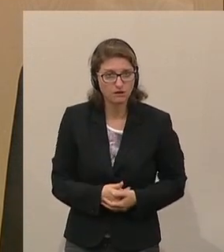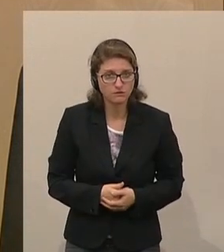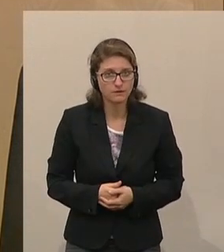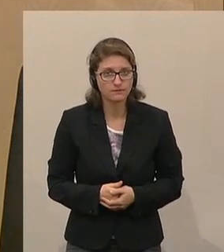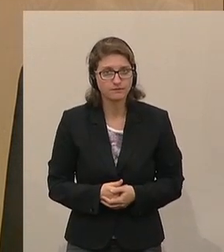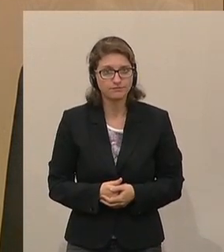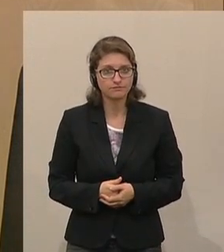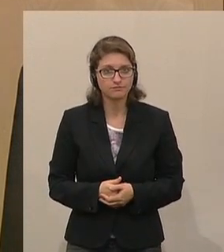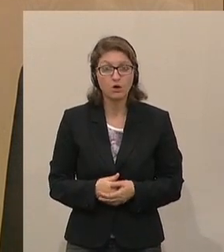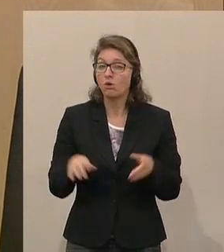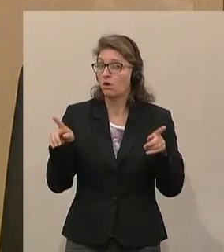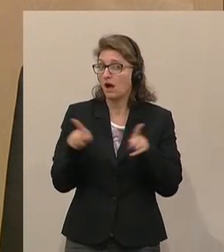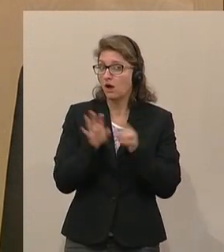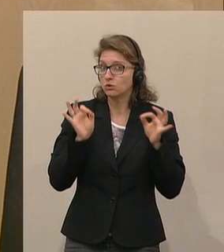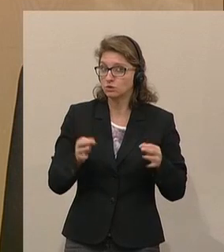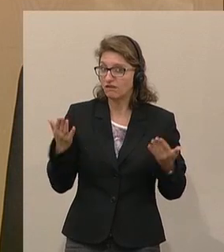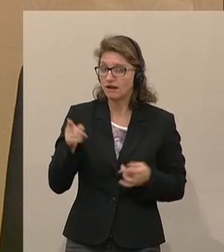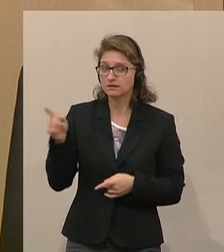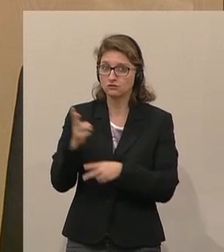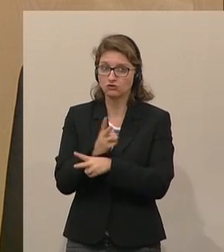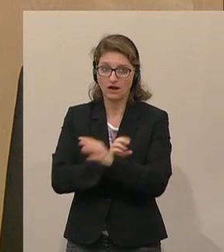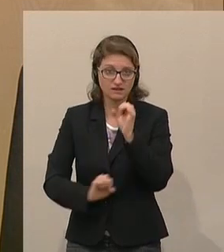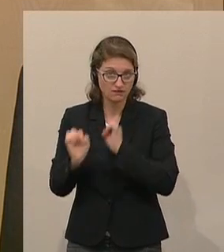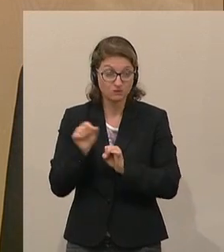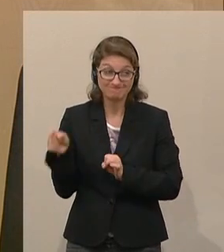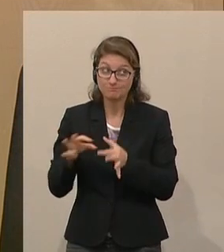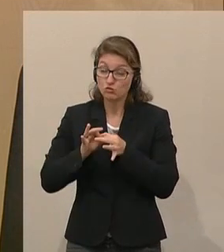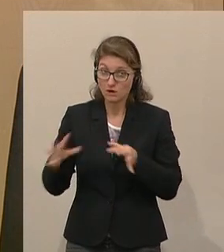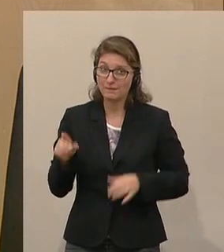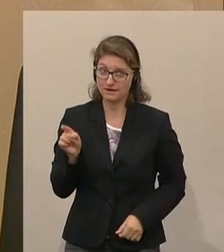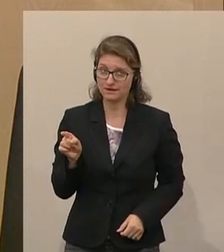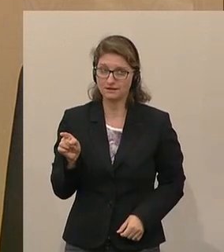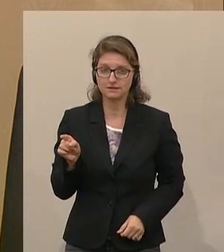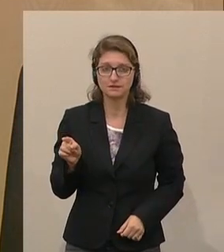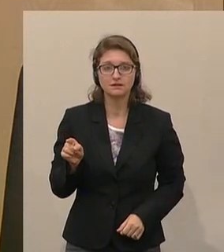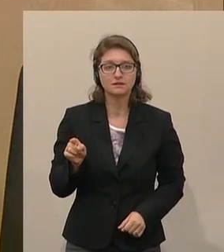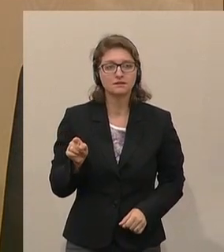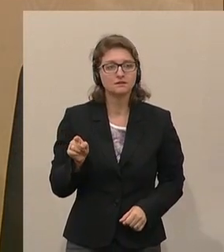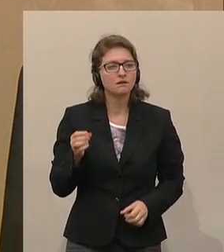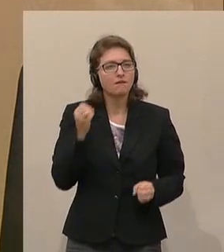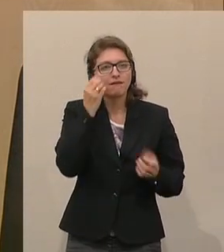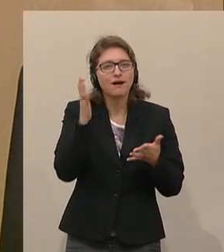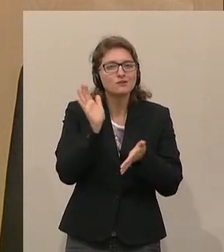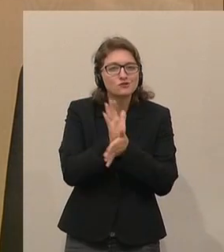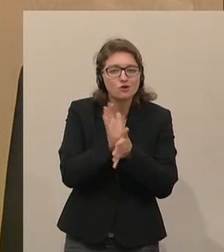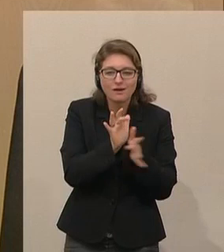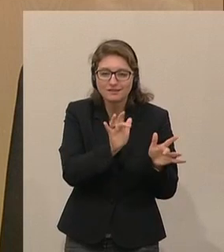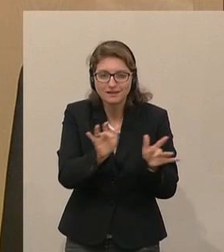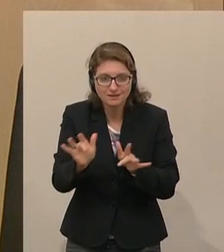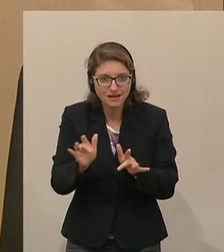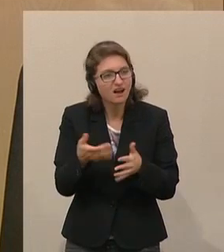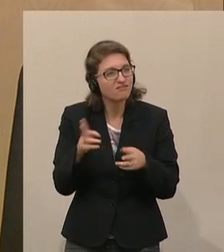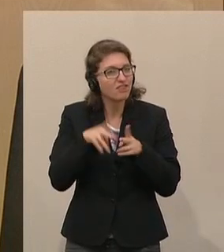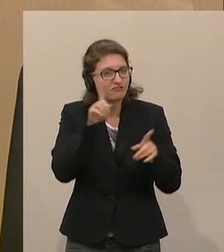und genauso war es gut so, dass die Staatsanwaltschaft, unabhängig ist, natürlich, wenn Zeugen vorstellig werden, Verdachtsmomente